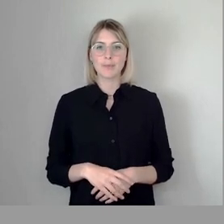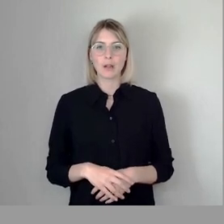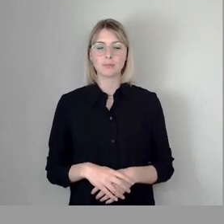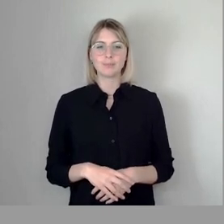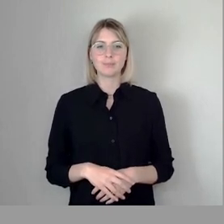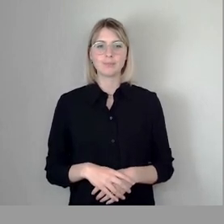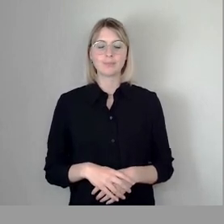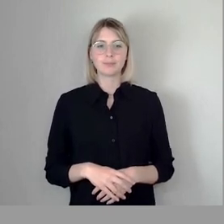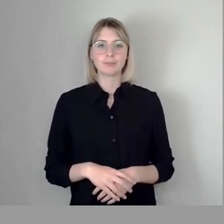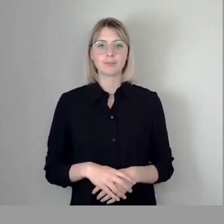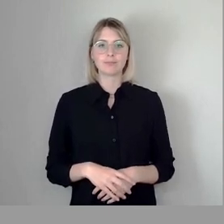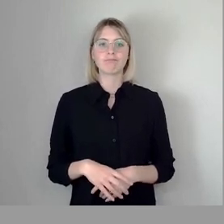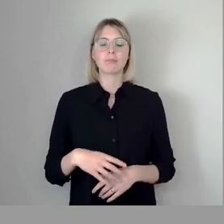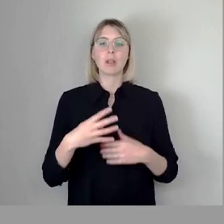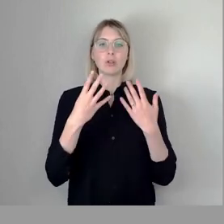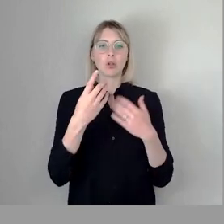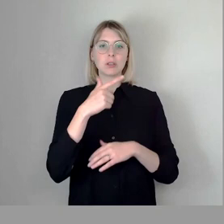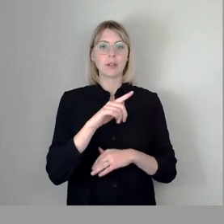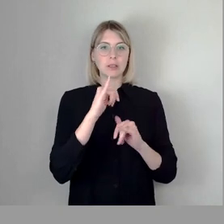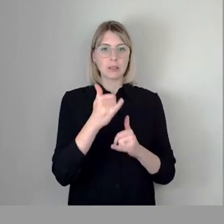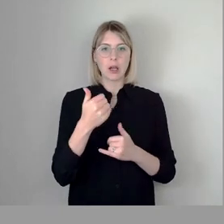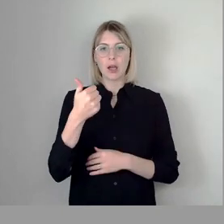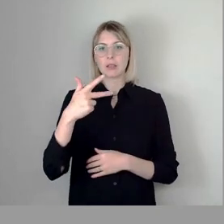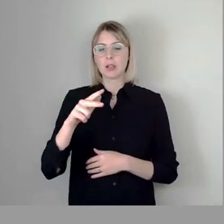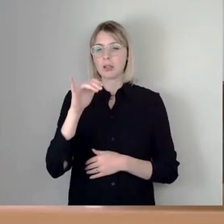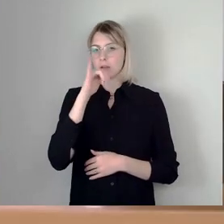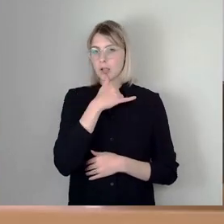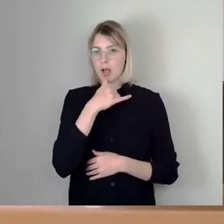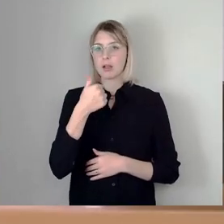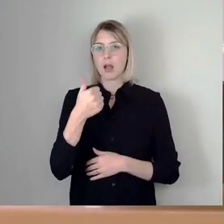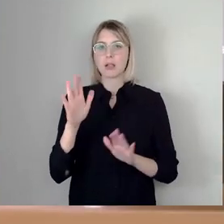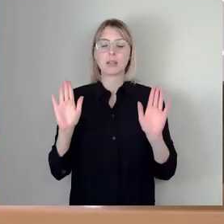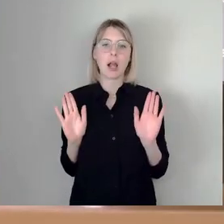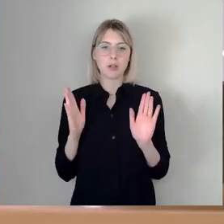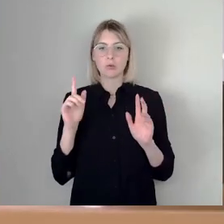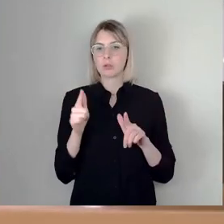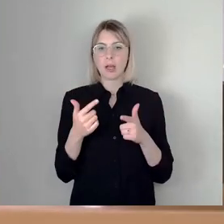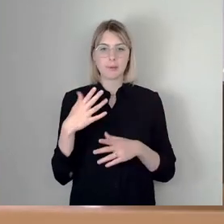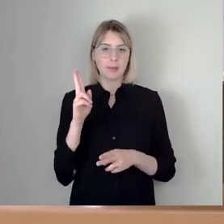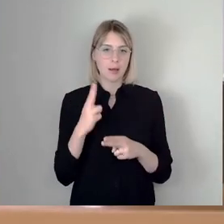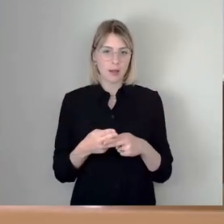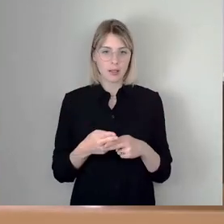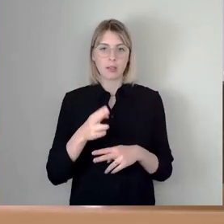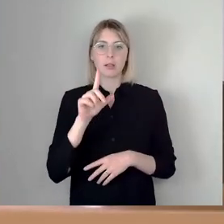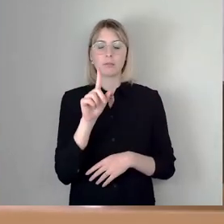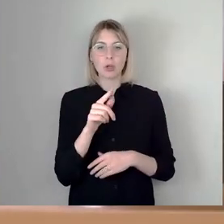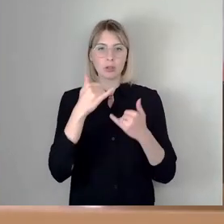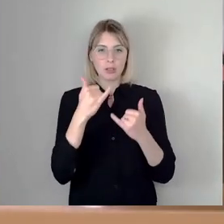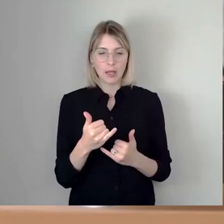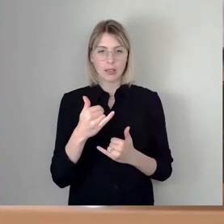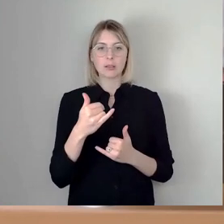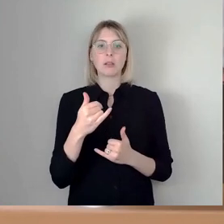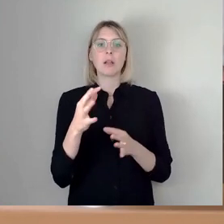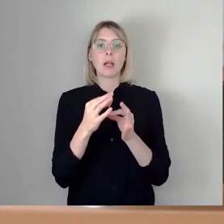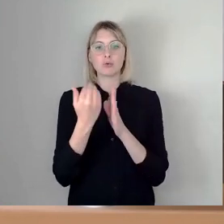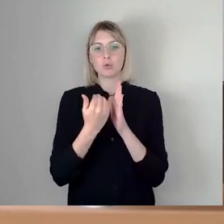Der hätte mit 29 Ja 31 Nein eine Enthaltung keine Mehrheit bekommen Dann würden wir jetzt den Top 17 abstimmen da